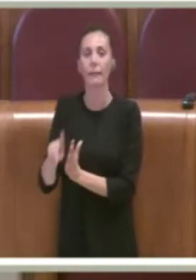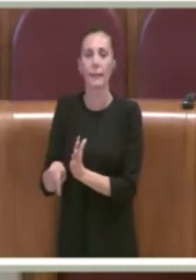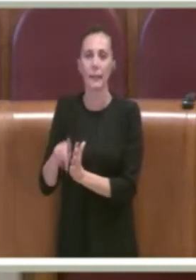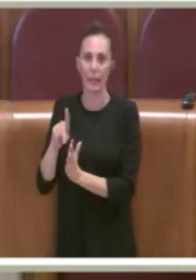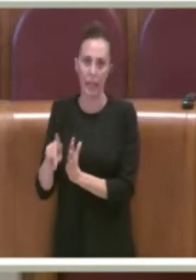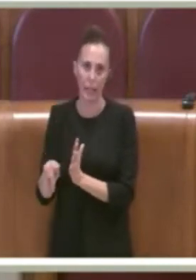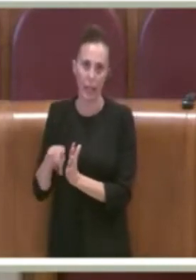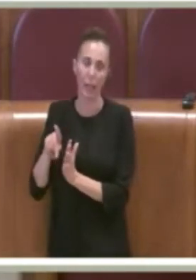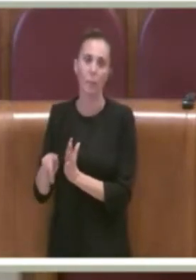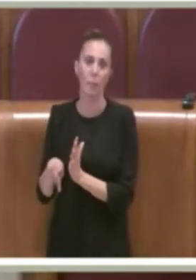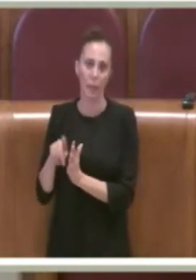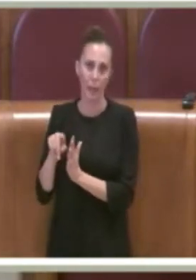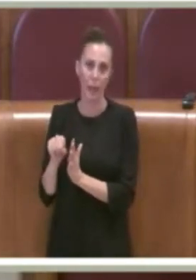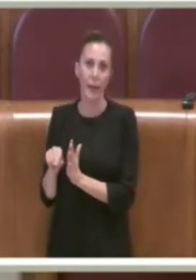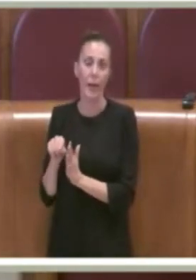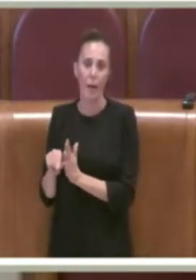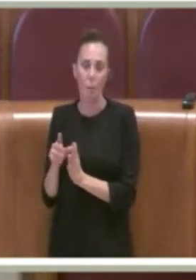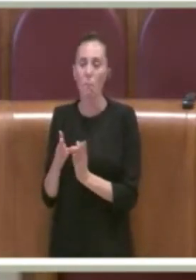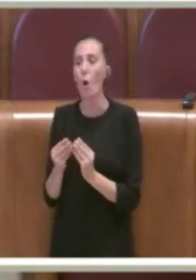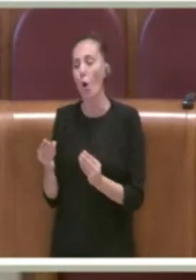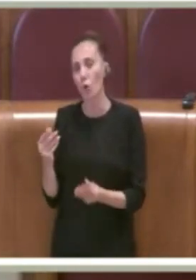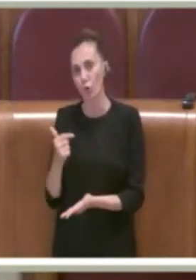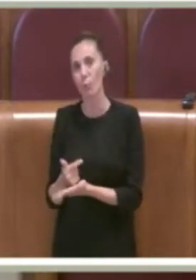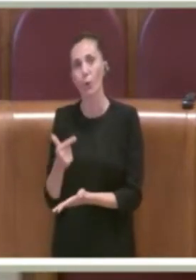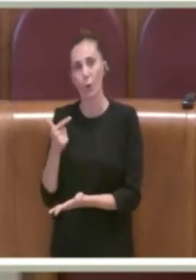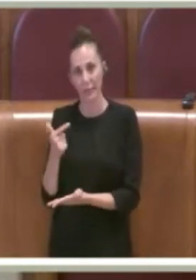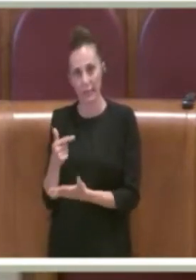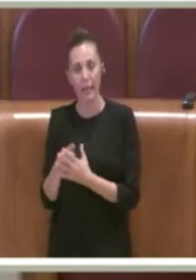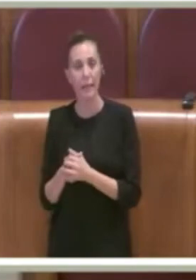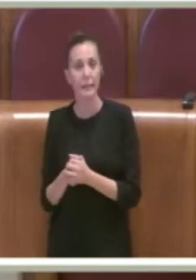molto importante.